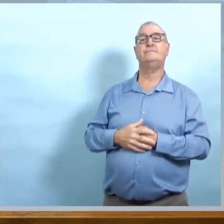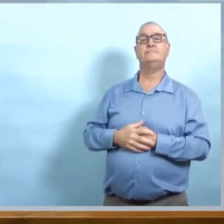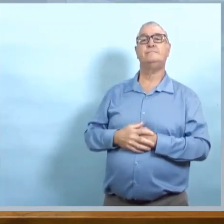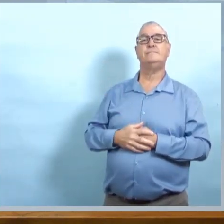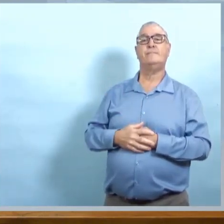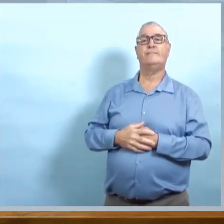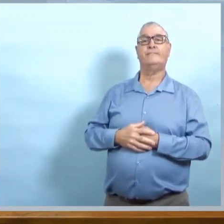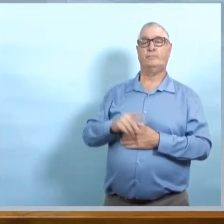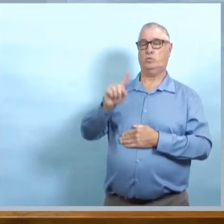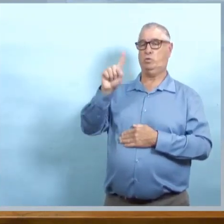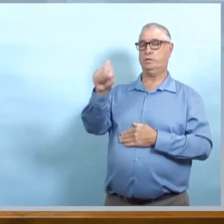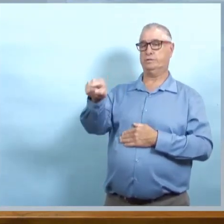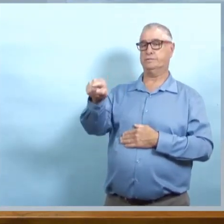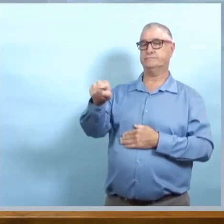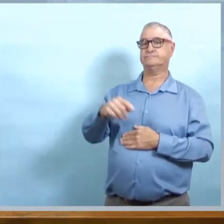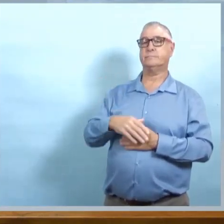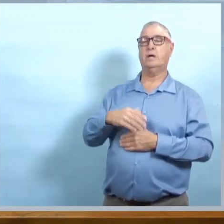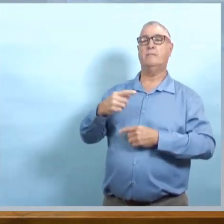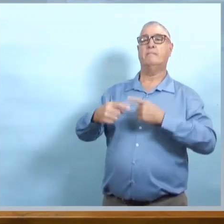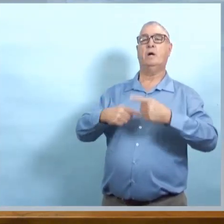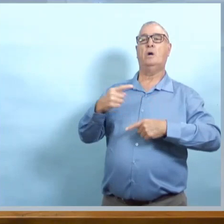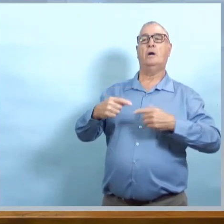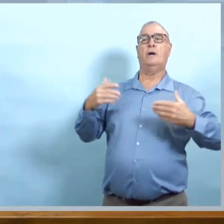De CJOB, Merrick.